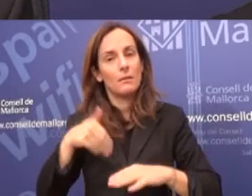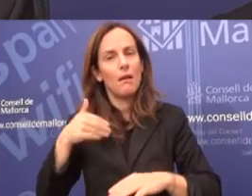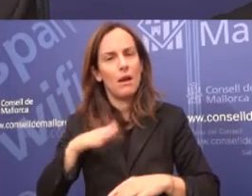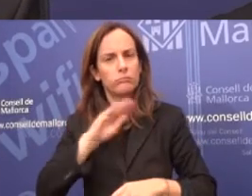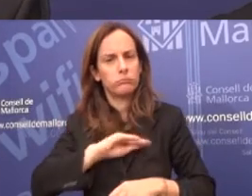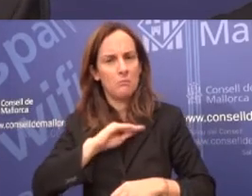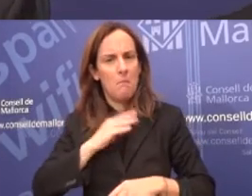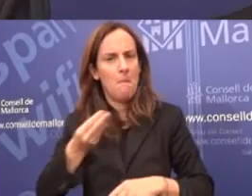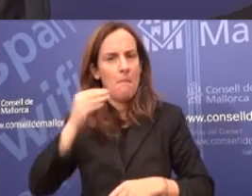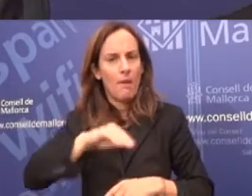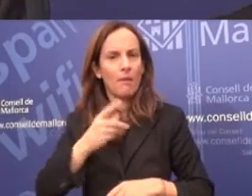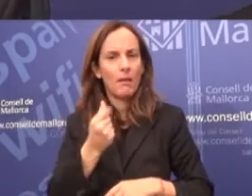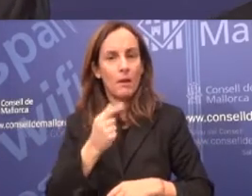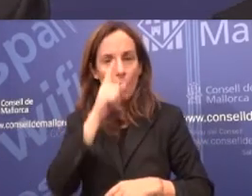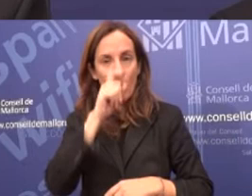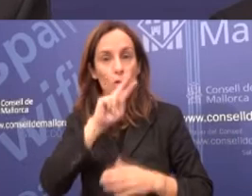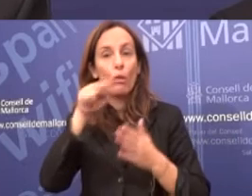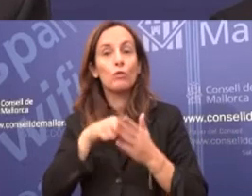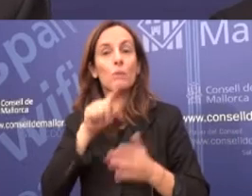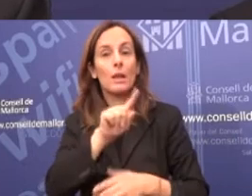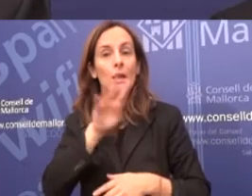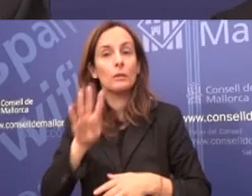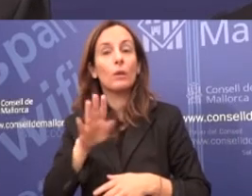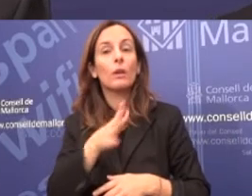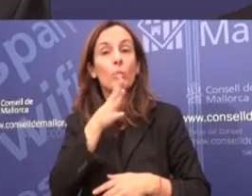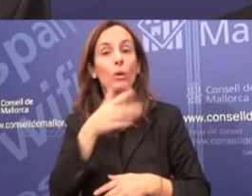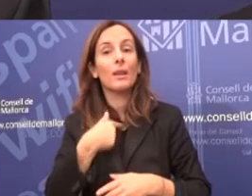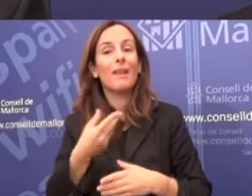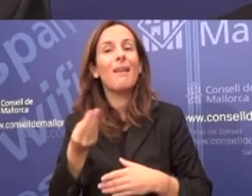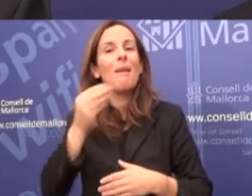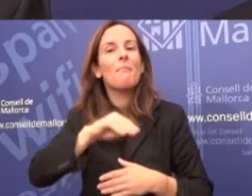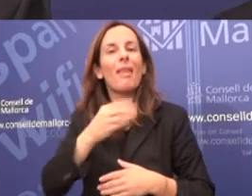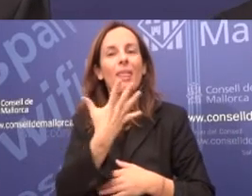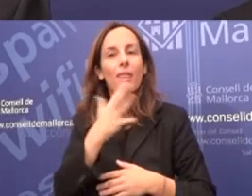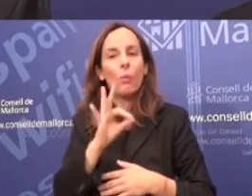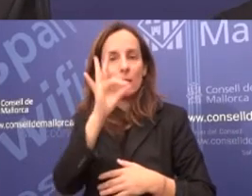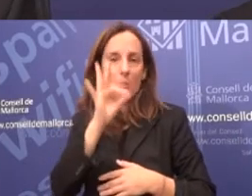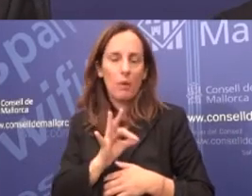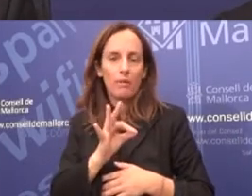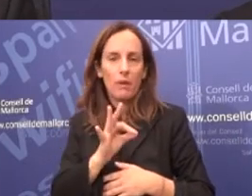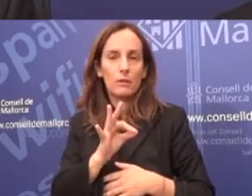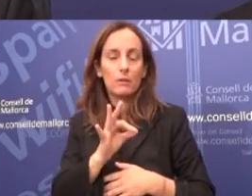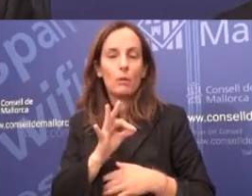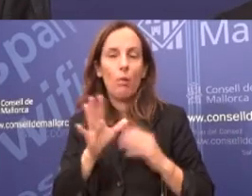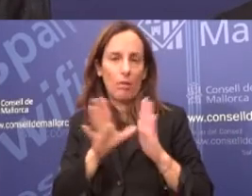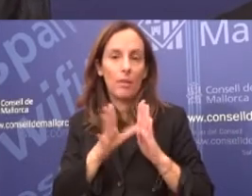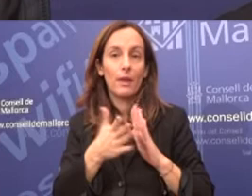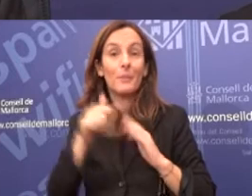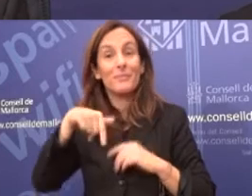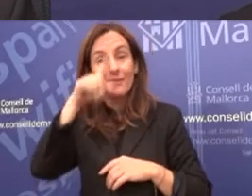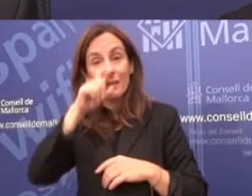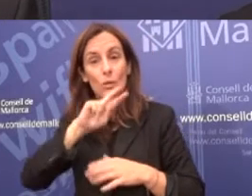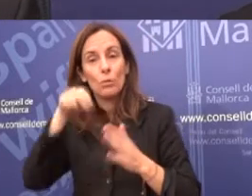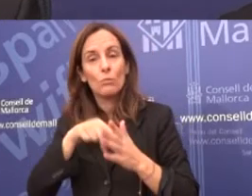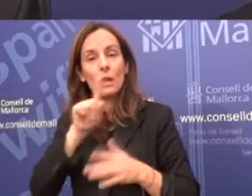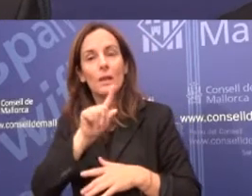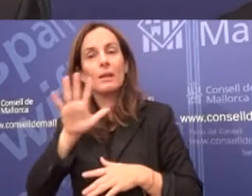un augment important a 2014, ja que van augmentar a prop d'un 50%, i aquest 2015 ens